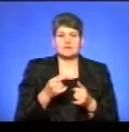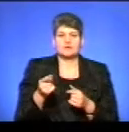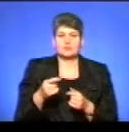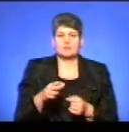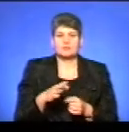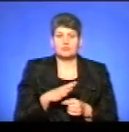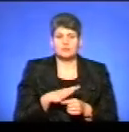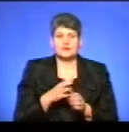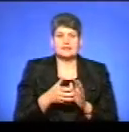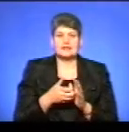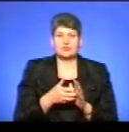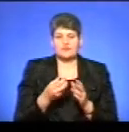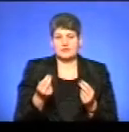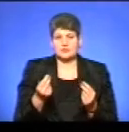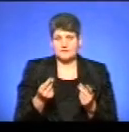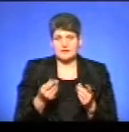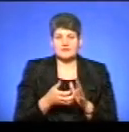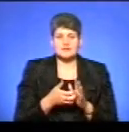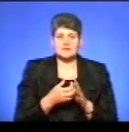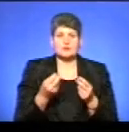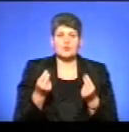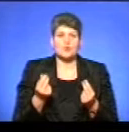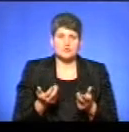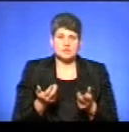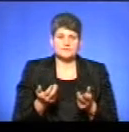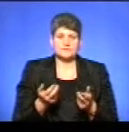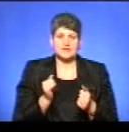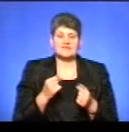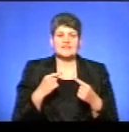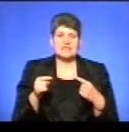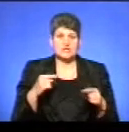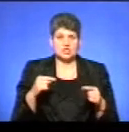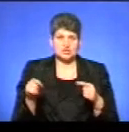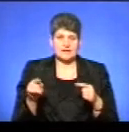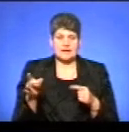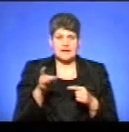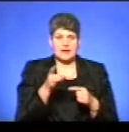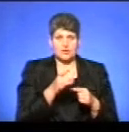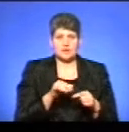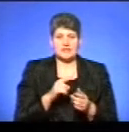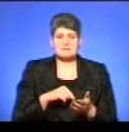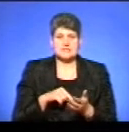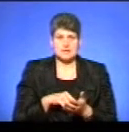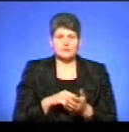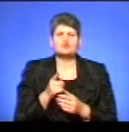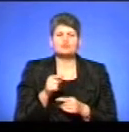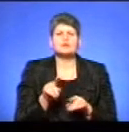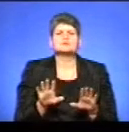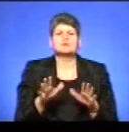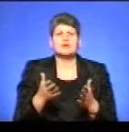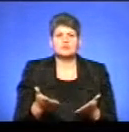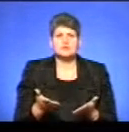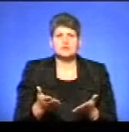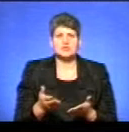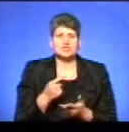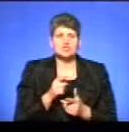недофінансування, не вистачало грошей і в інших районах та містах. Чому так склалося